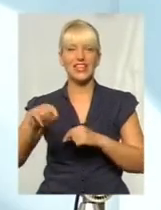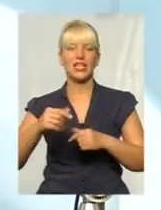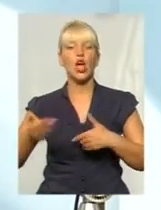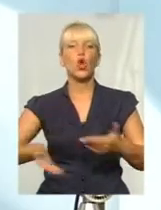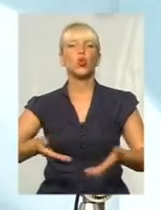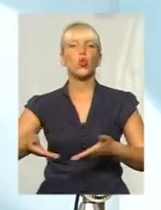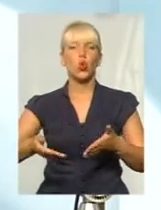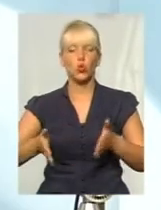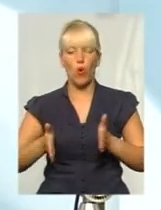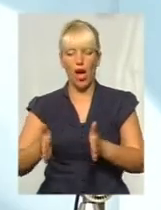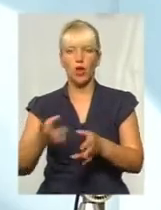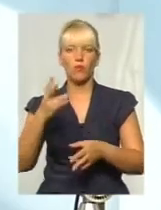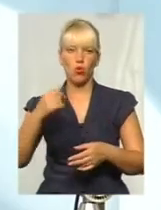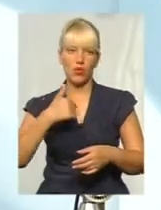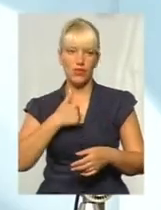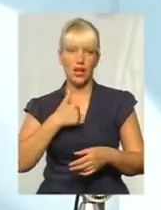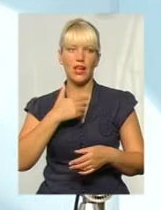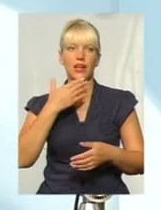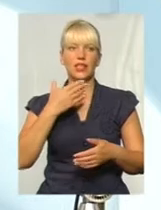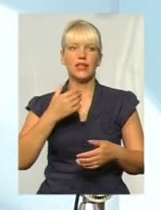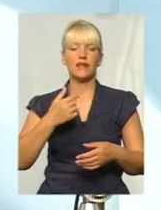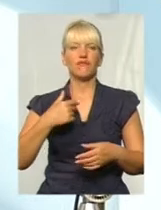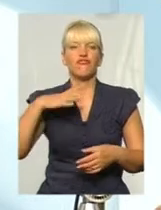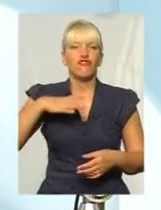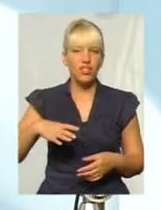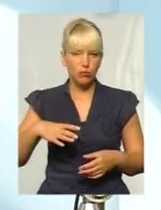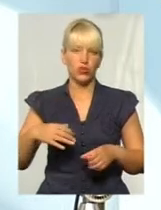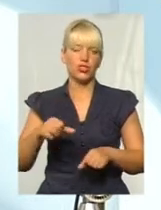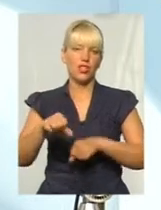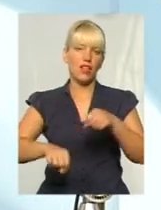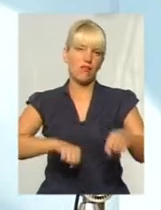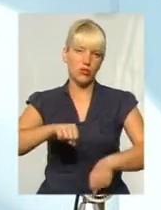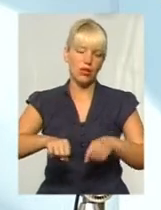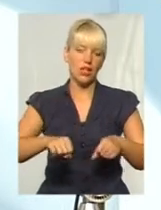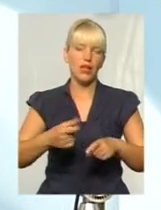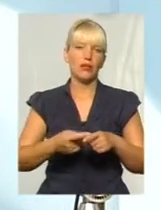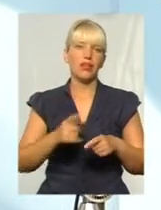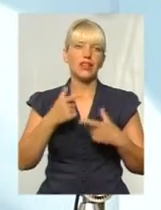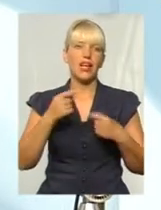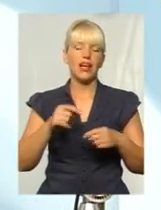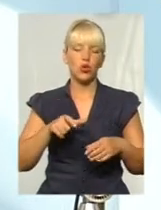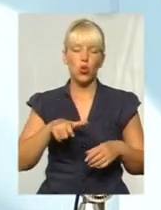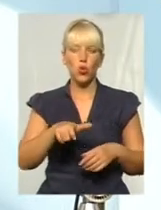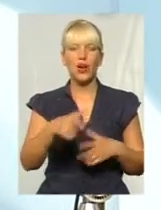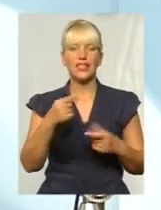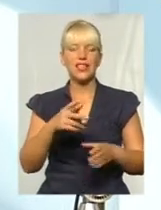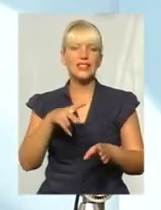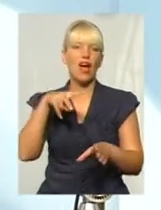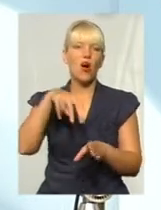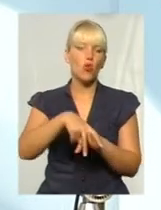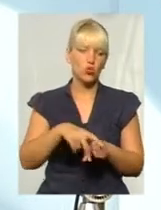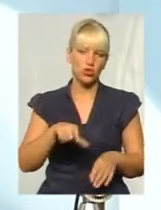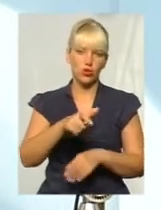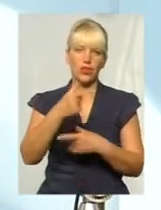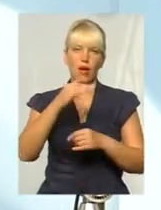велосипедистів, задля власної безпеки, ми мусимо їздити по тротуарах, саме на таких ділянках дороги, де дуже загружені дороги, де багато